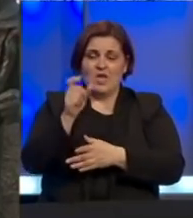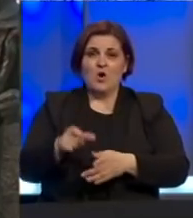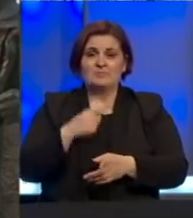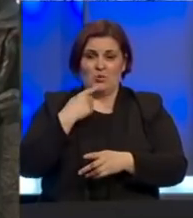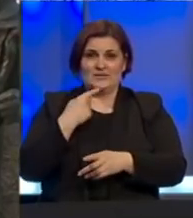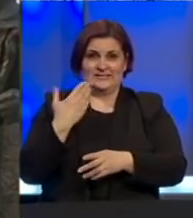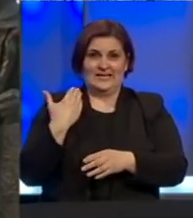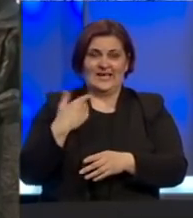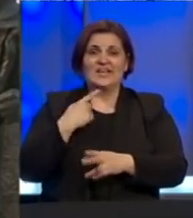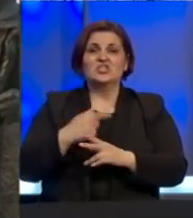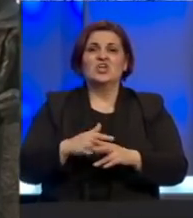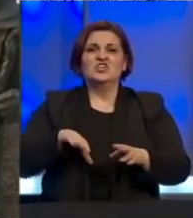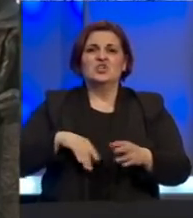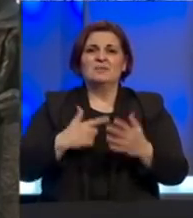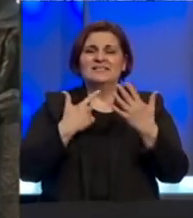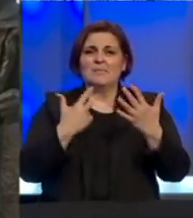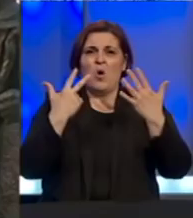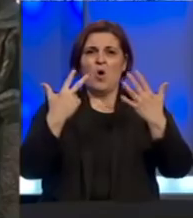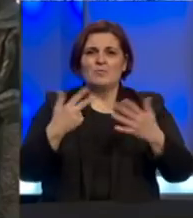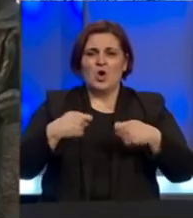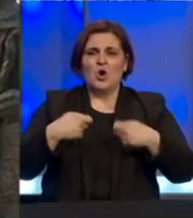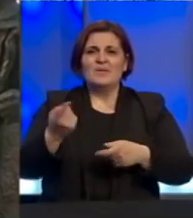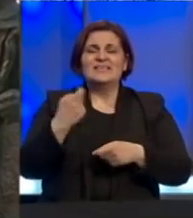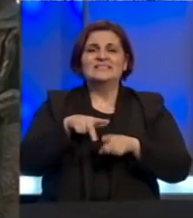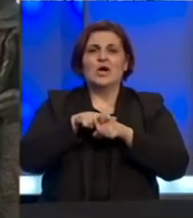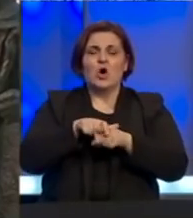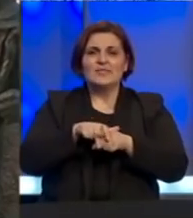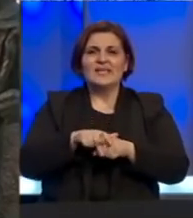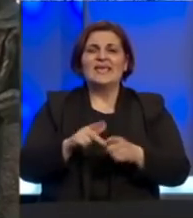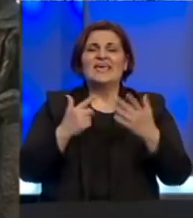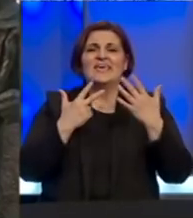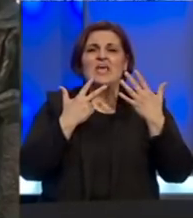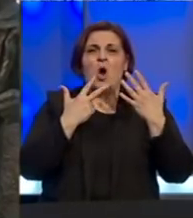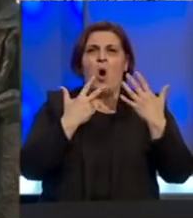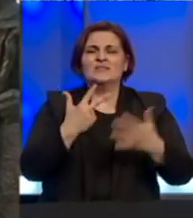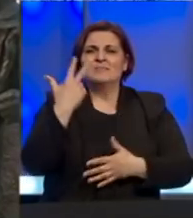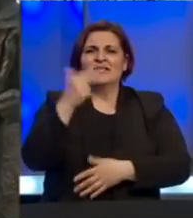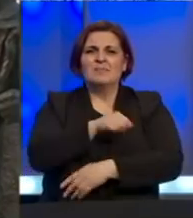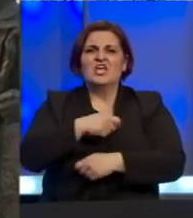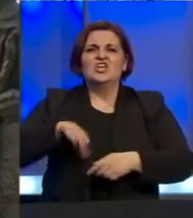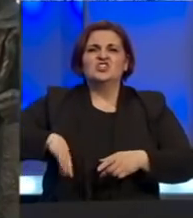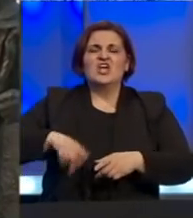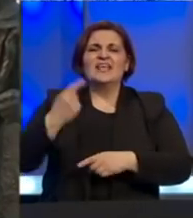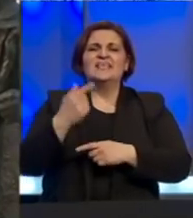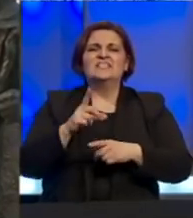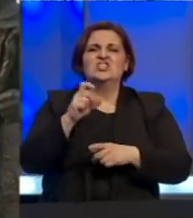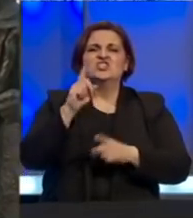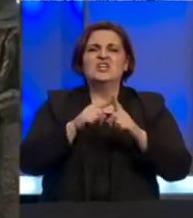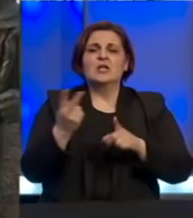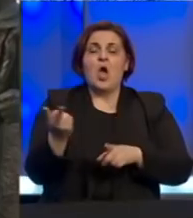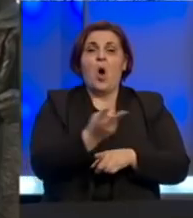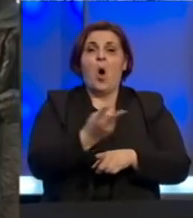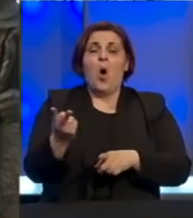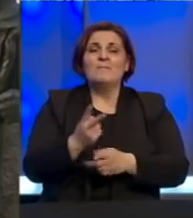su ispomenula, riječ je o 78-godišnjoj gospođi iz Konjica i 83-godišnjoj gospođi iz Čitluka. Obje su